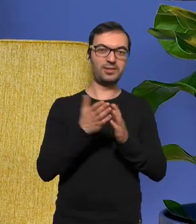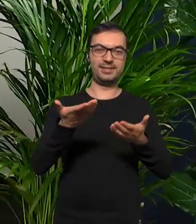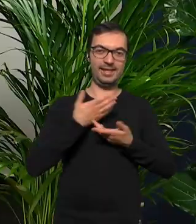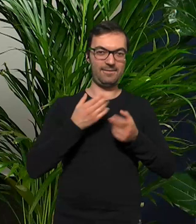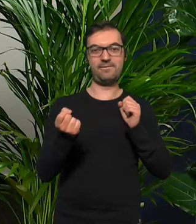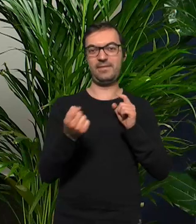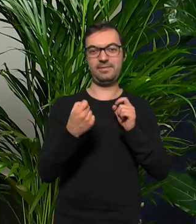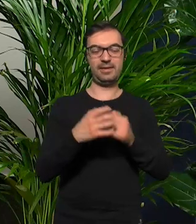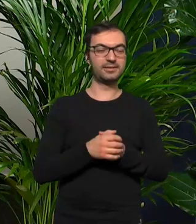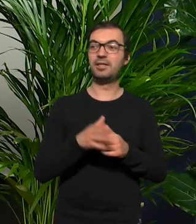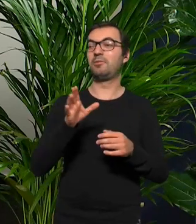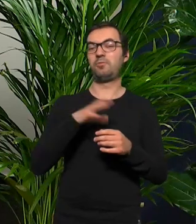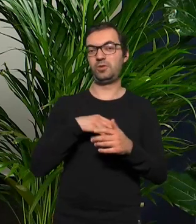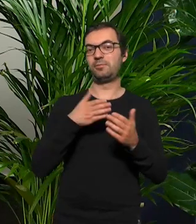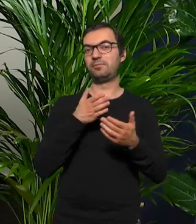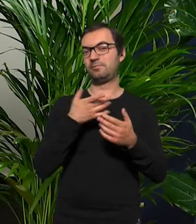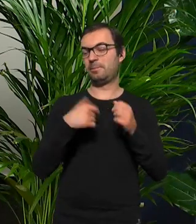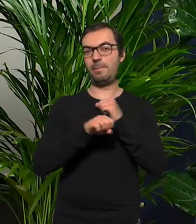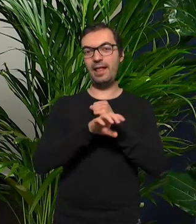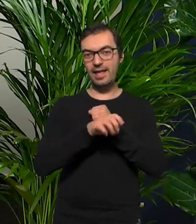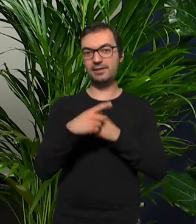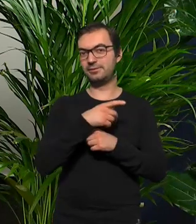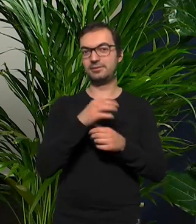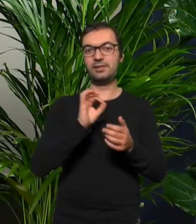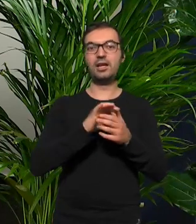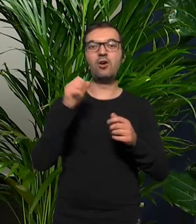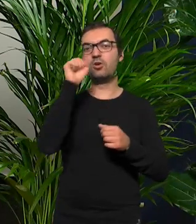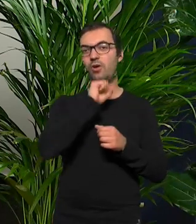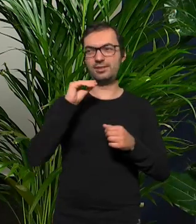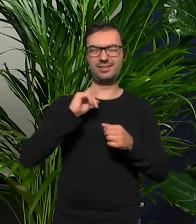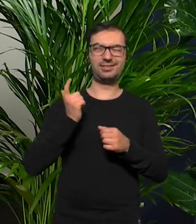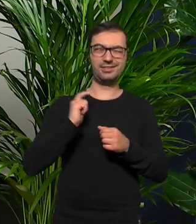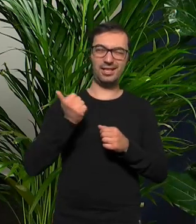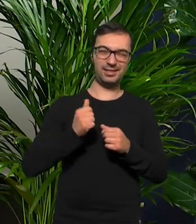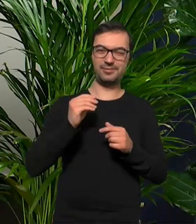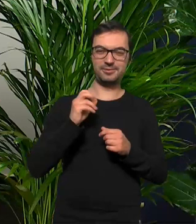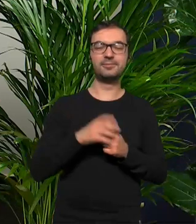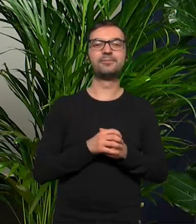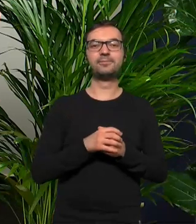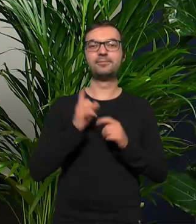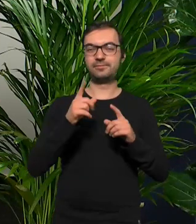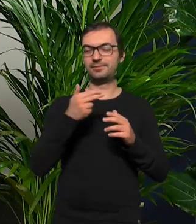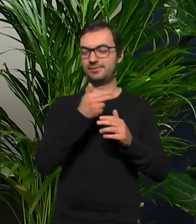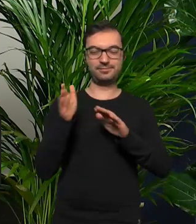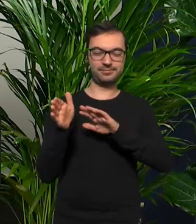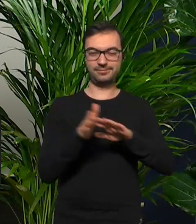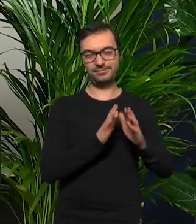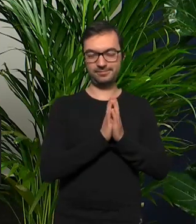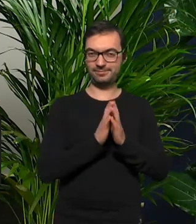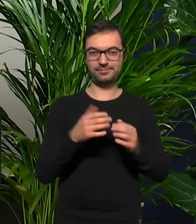można to robić w mediach społecznościowych gdzie jesteście aktywny na koncerty, jeszcze będziemy chyba czekać trochę ale nie poruszajmy tego